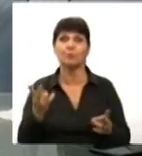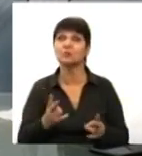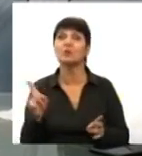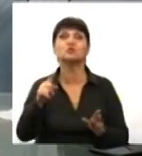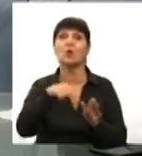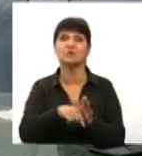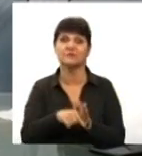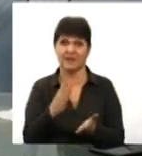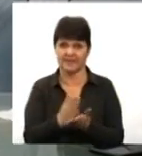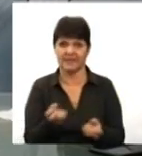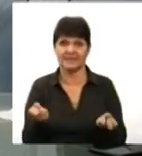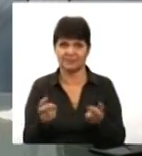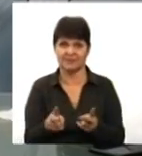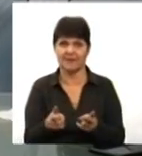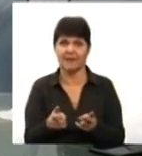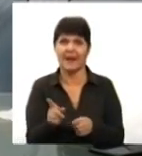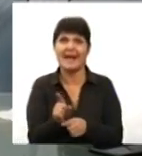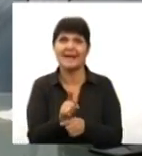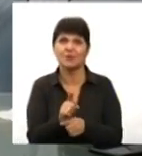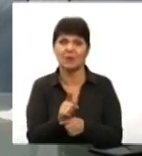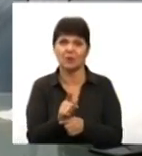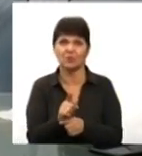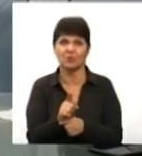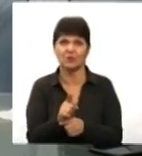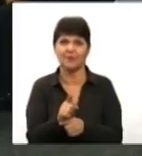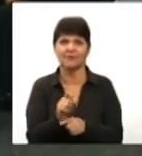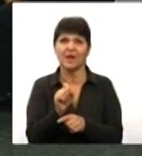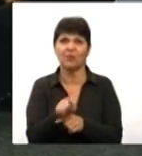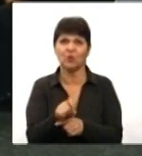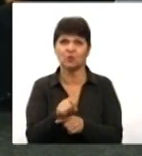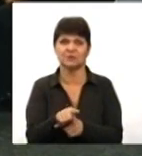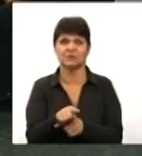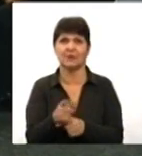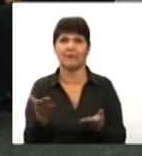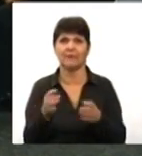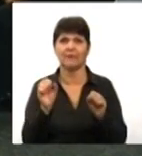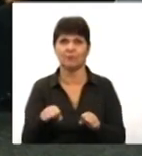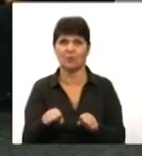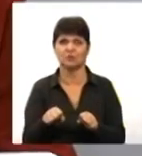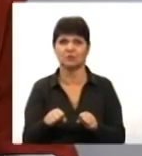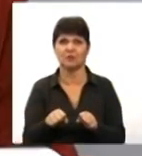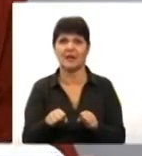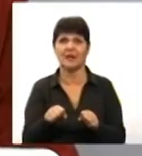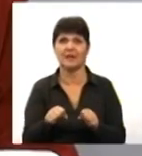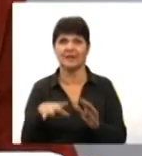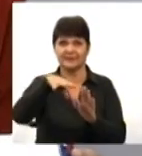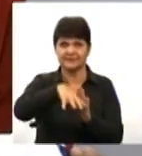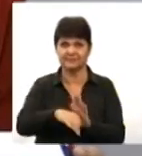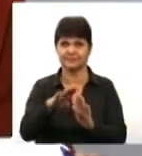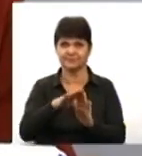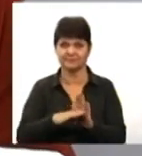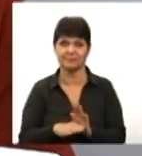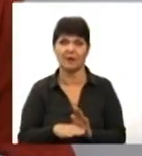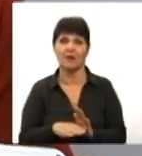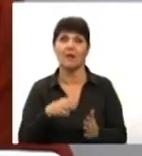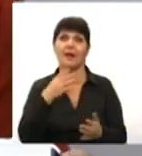Що є спеціальні регуляторні функції, за якими можна запрограмувати цей об'єкт? Власне, для того, цей